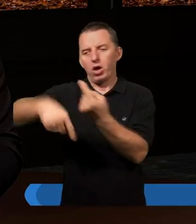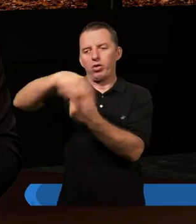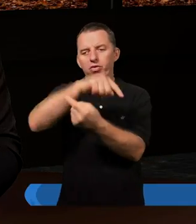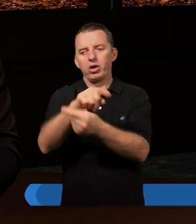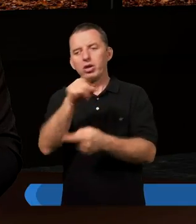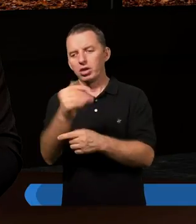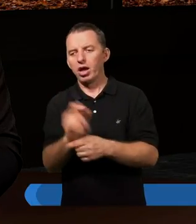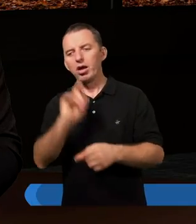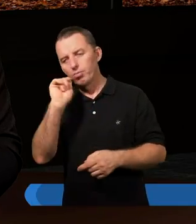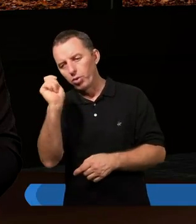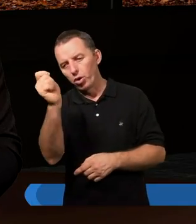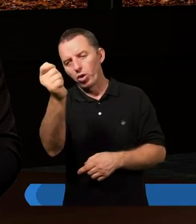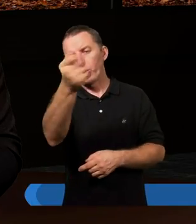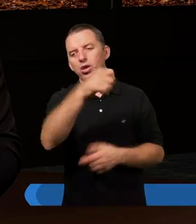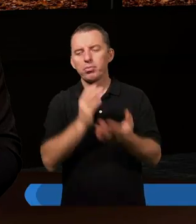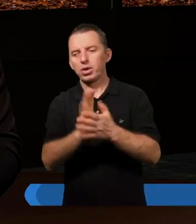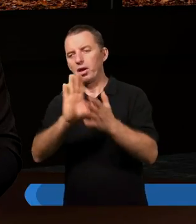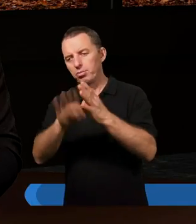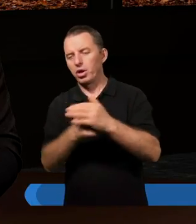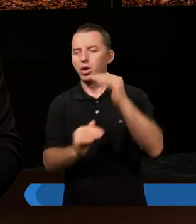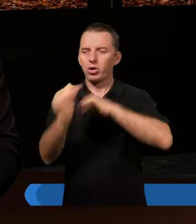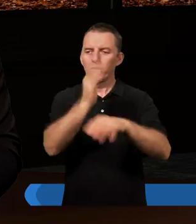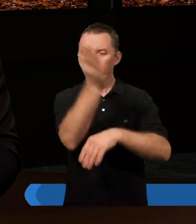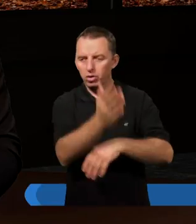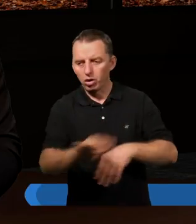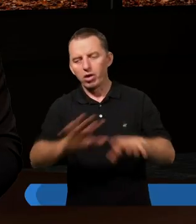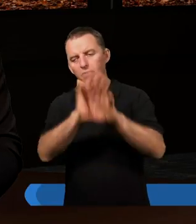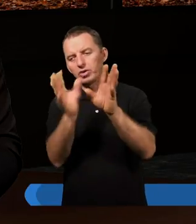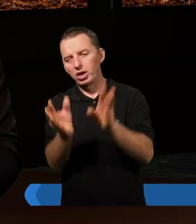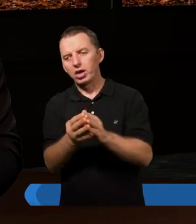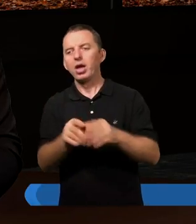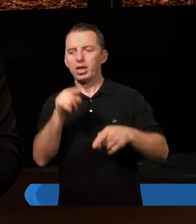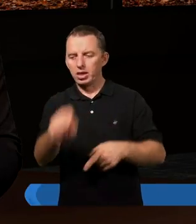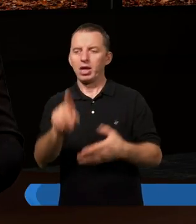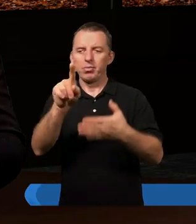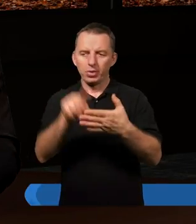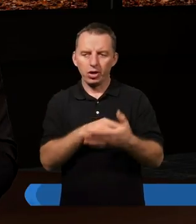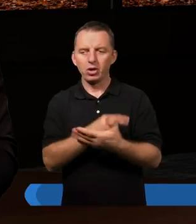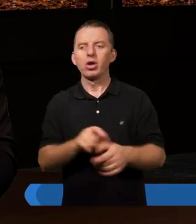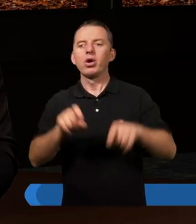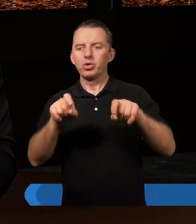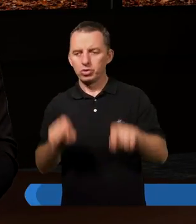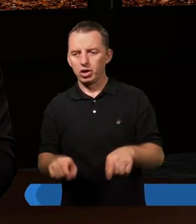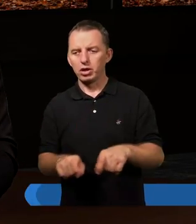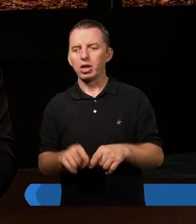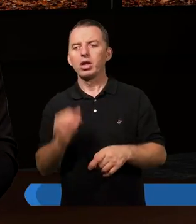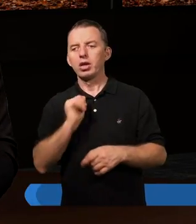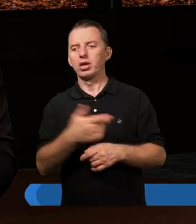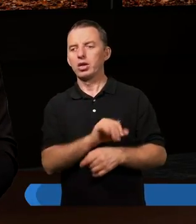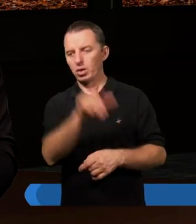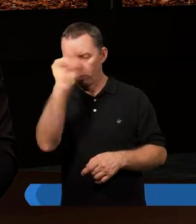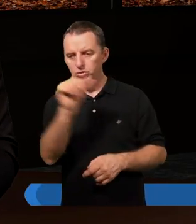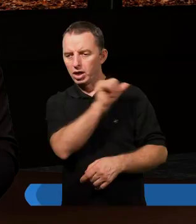podróżował przez miasta, góry, doliny, wszystko. A tym razem siedział w mieszkaniu i ludzie sami